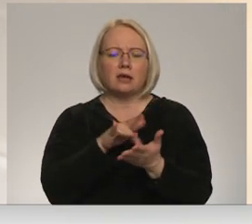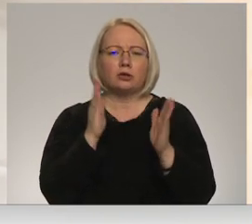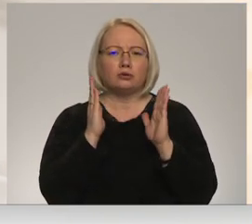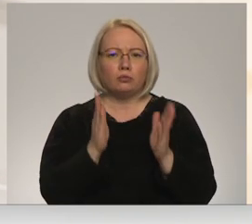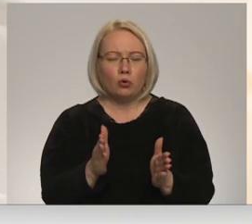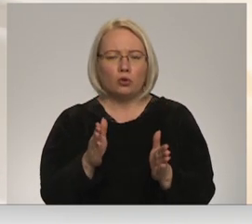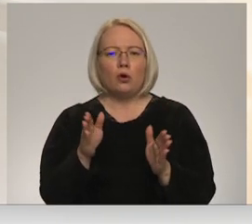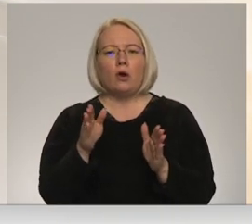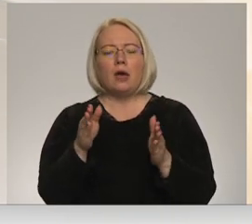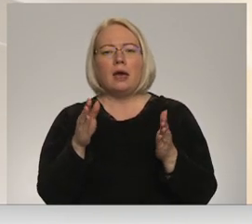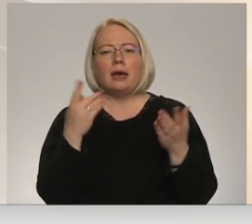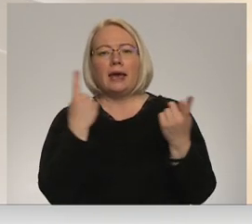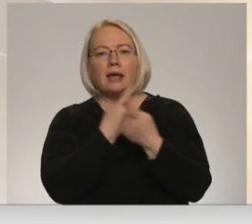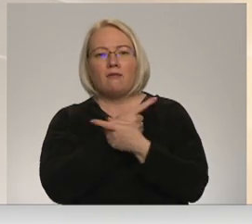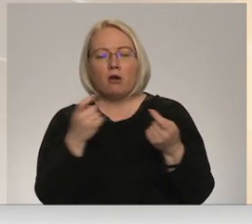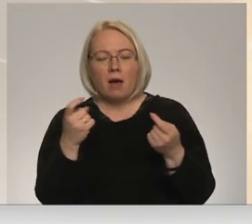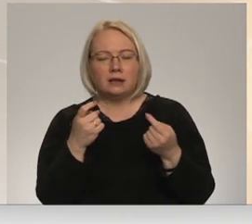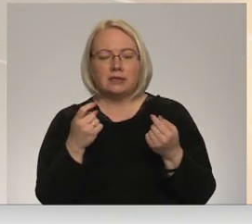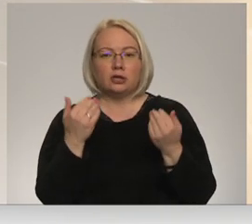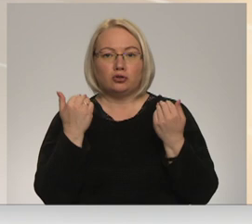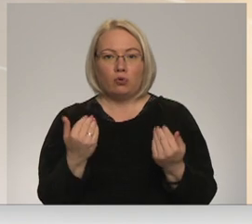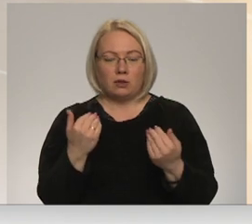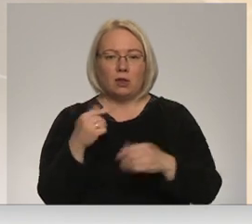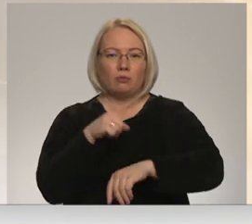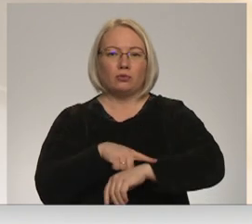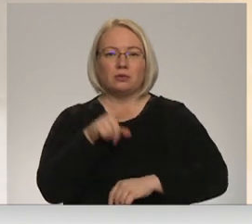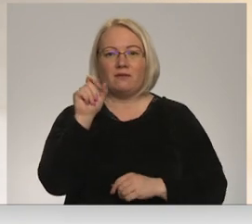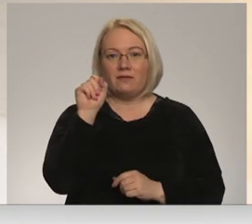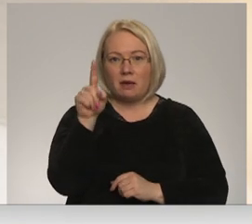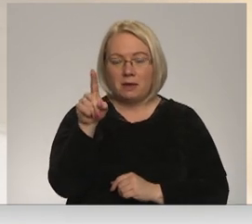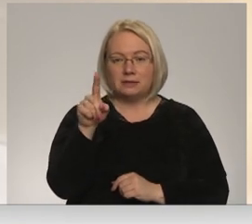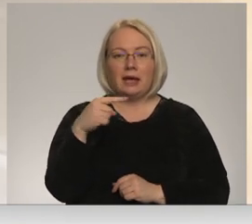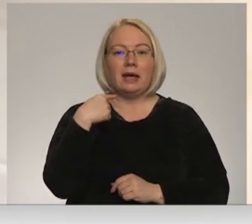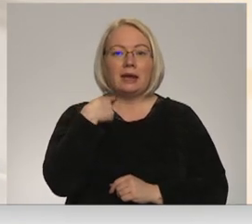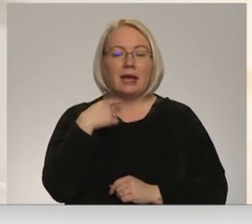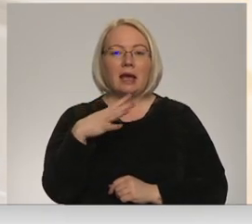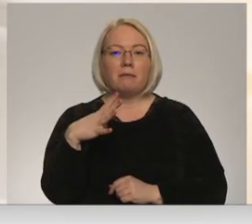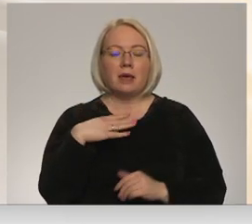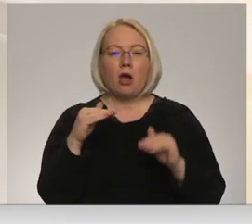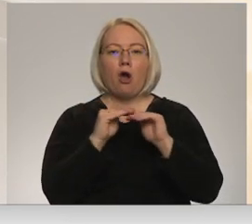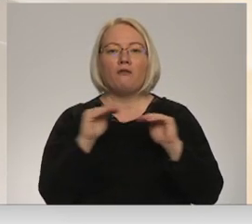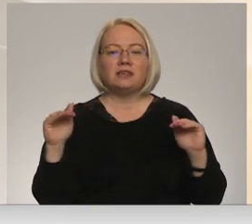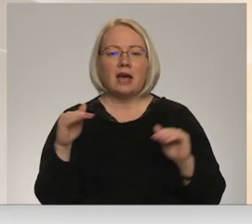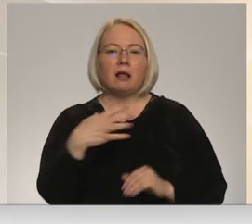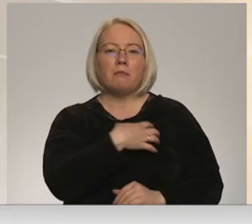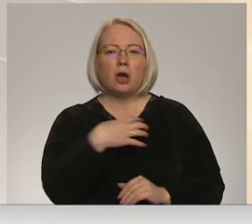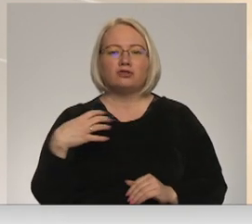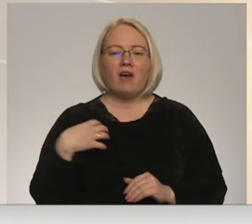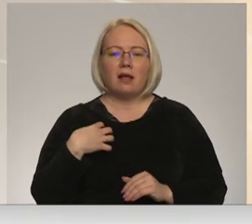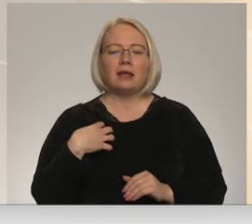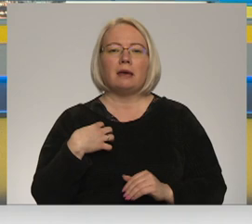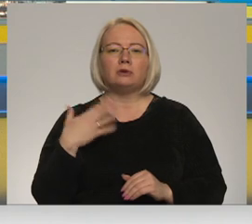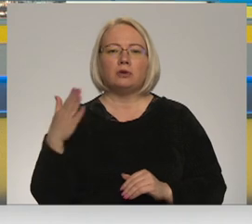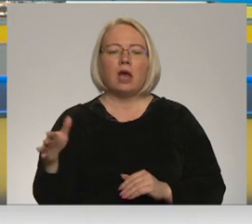Vienkārši informācija varbūt šodien uz 2011. Rīga bija oficiāli pašvaldības pusē